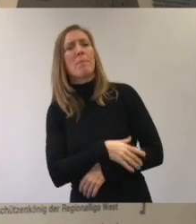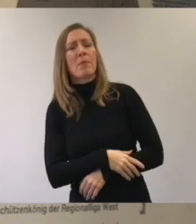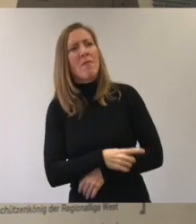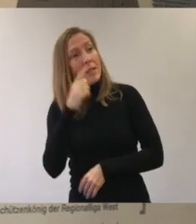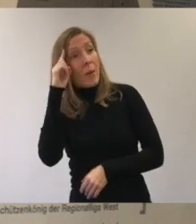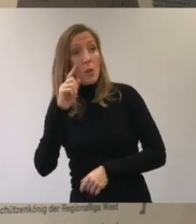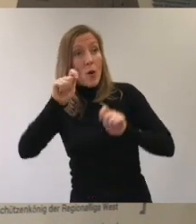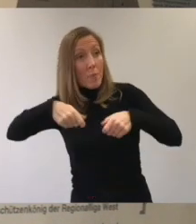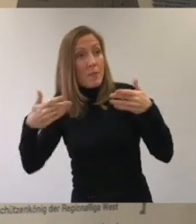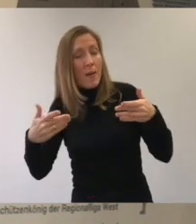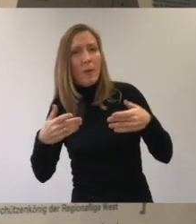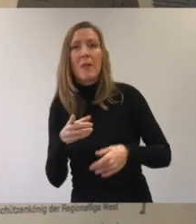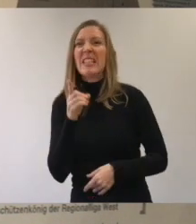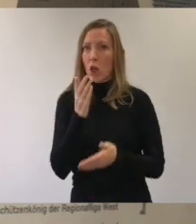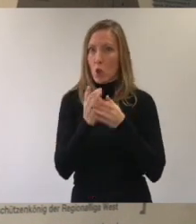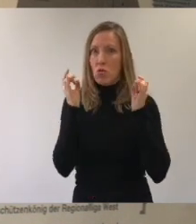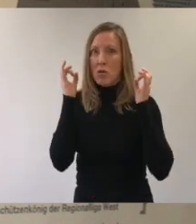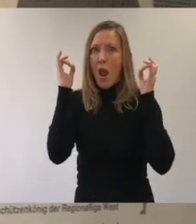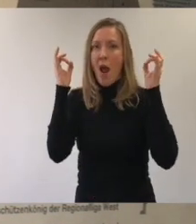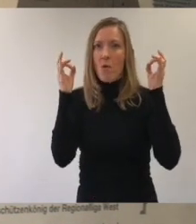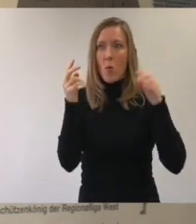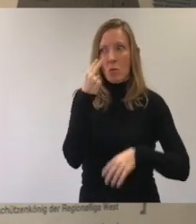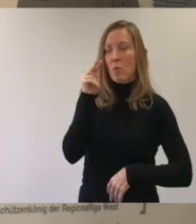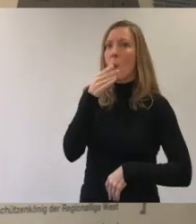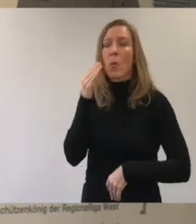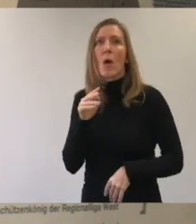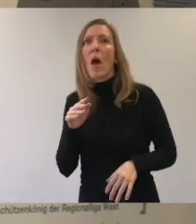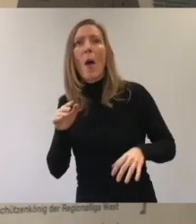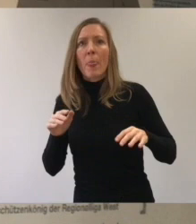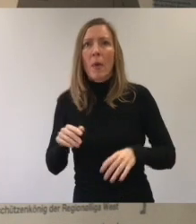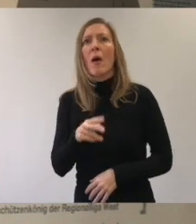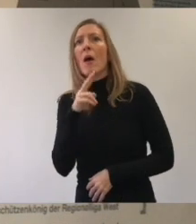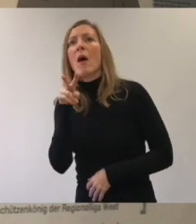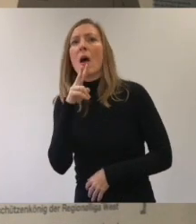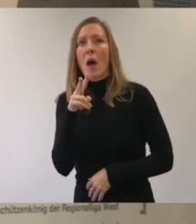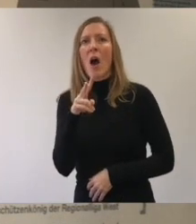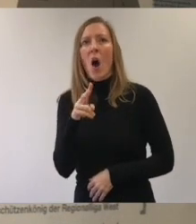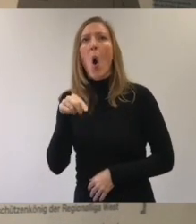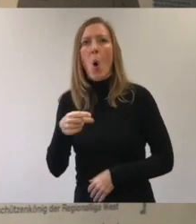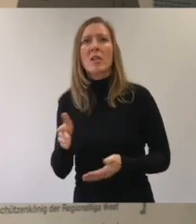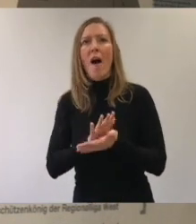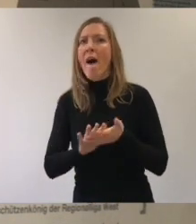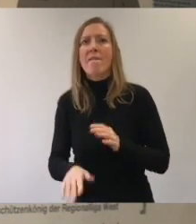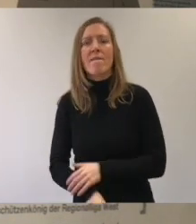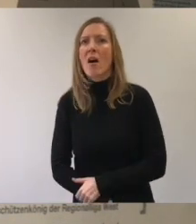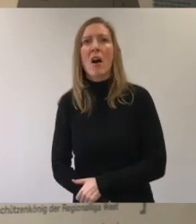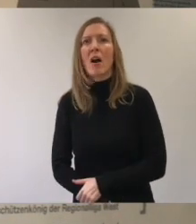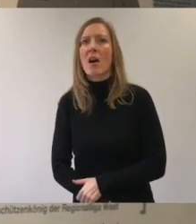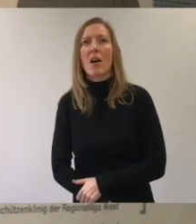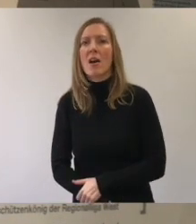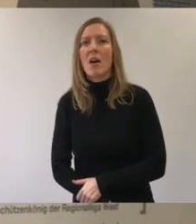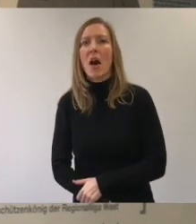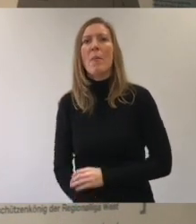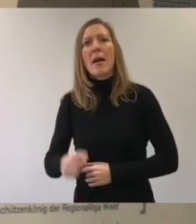was meinst du, wie es ausgeht? Dirk ist nervös. Ohne Ingo anzugucken, sagt er, leicht wird das heute nicht.